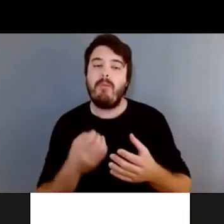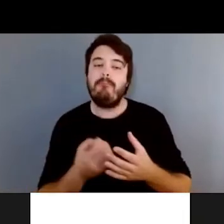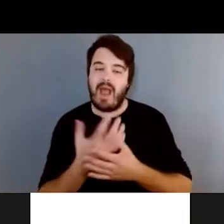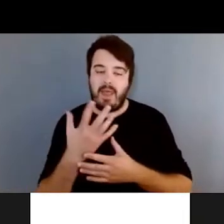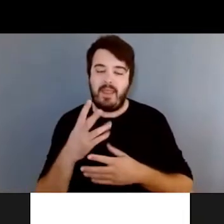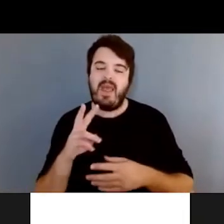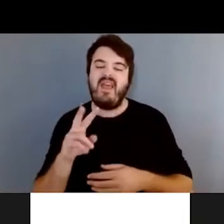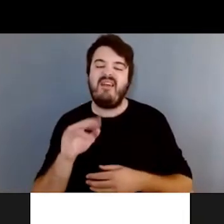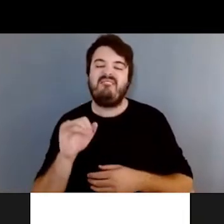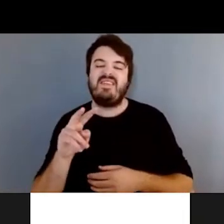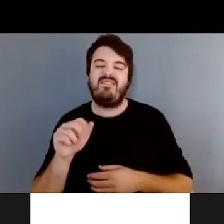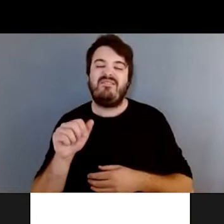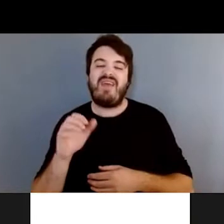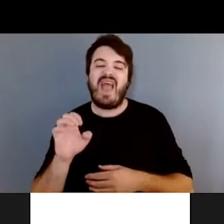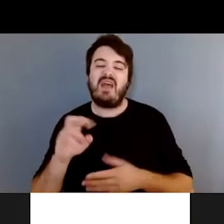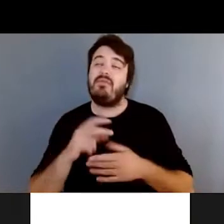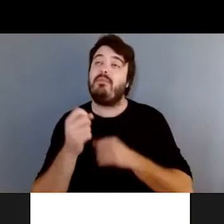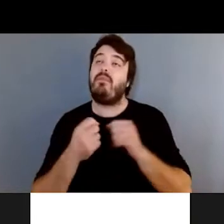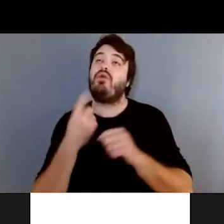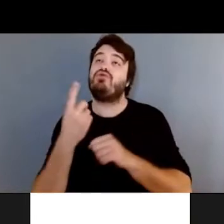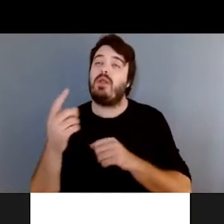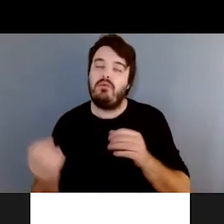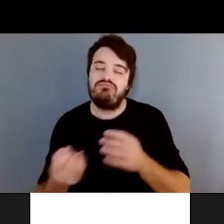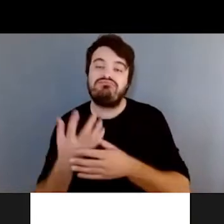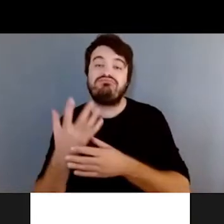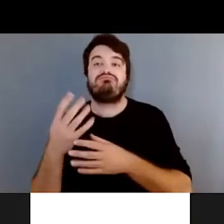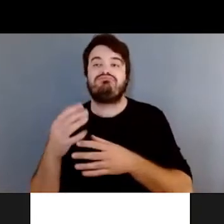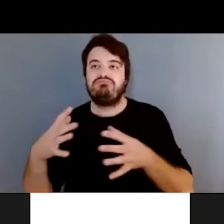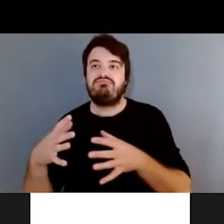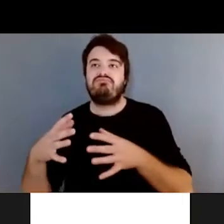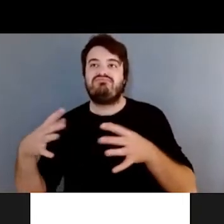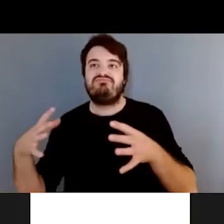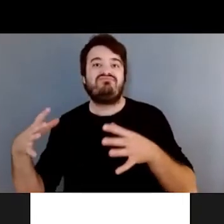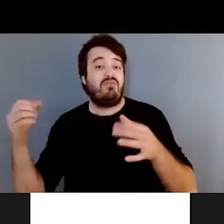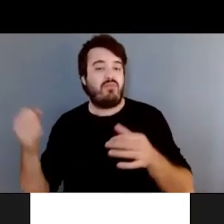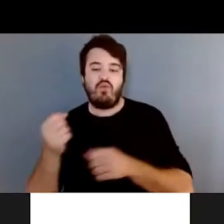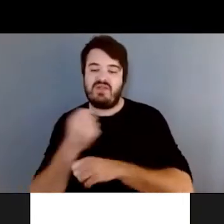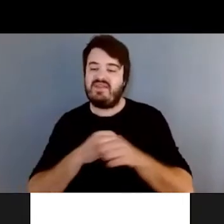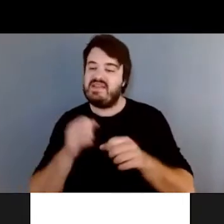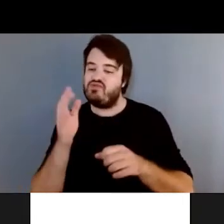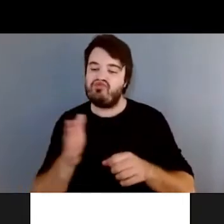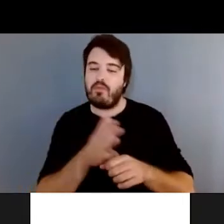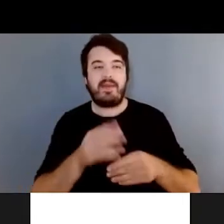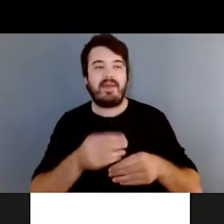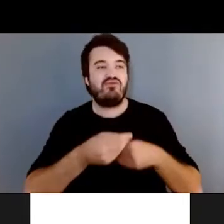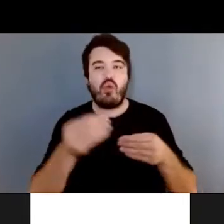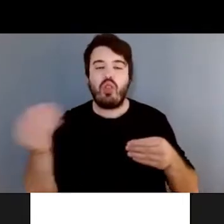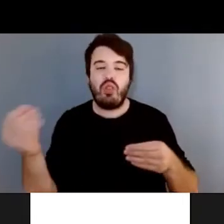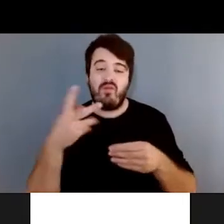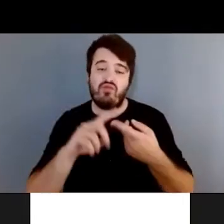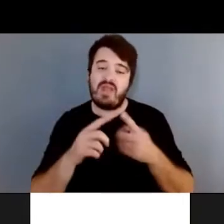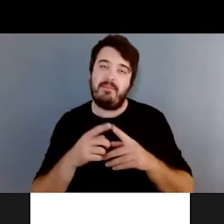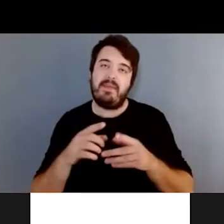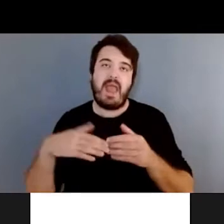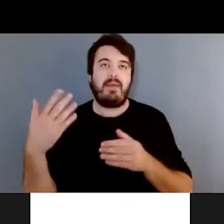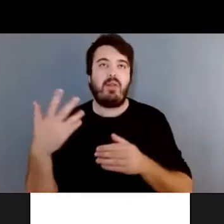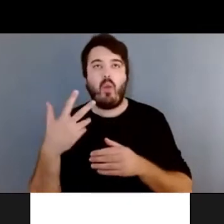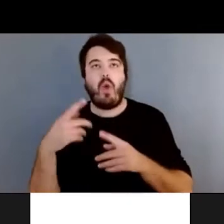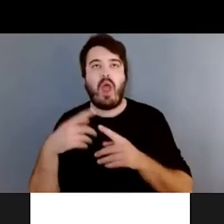va vraiment grossir. Et vous allez pouvoir même la diviser, puis en donner à vos amis au bout de 3-4 ans.